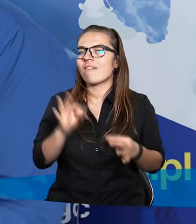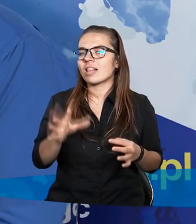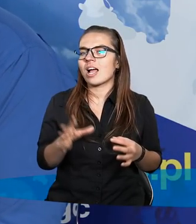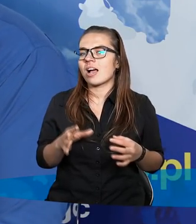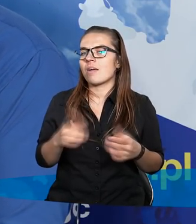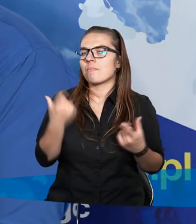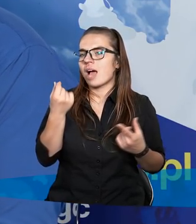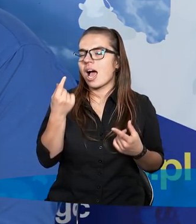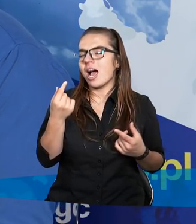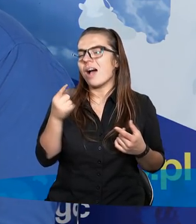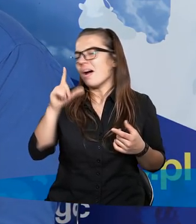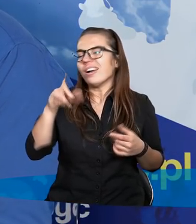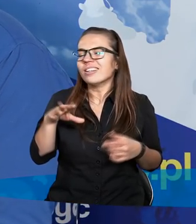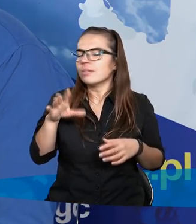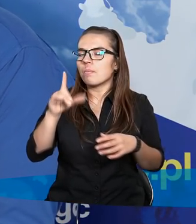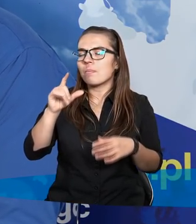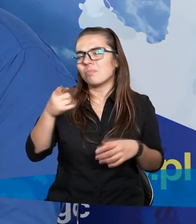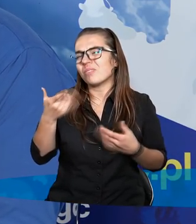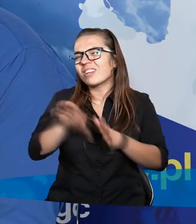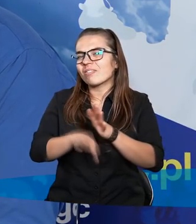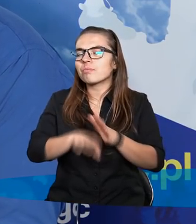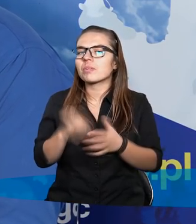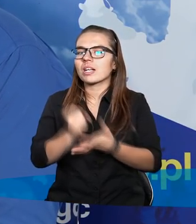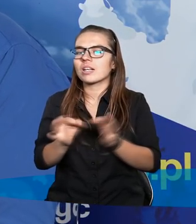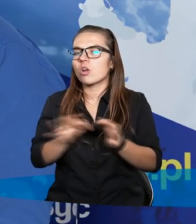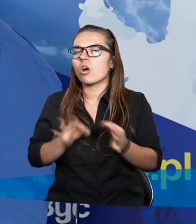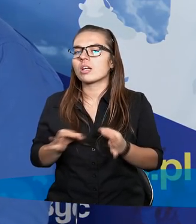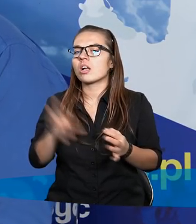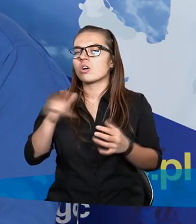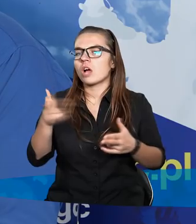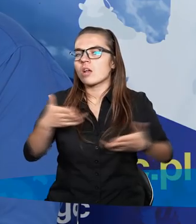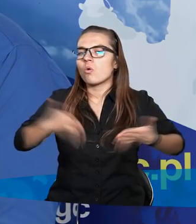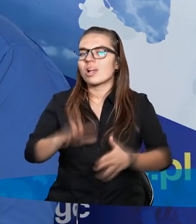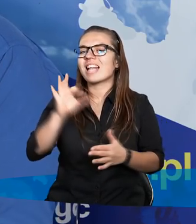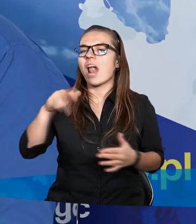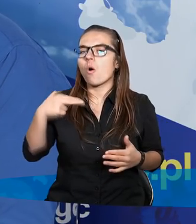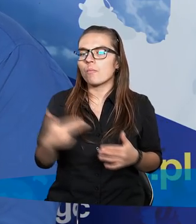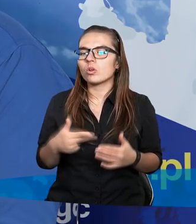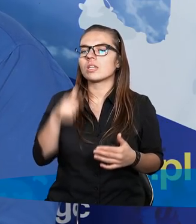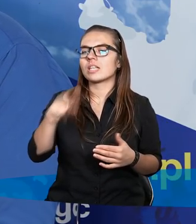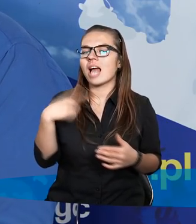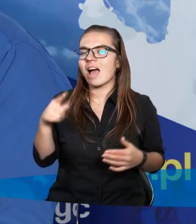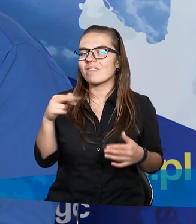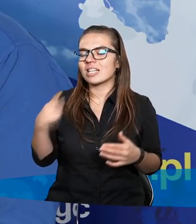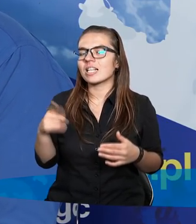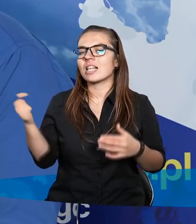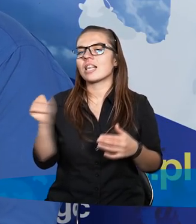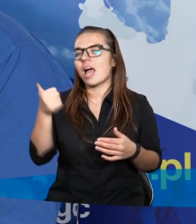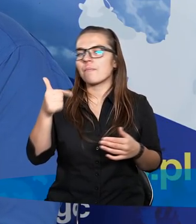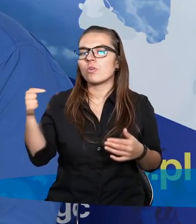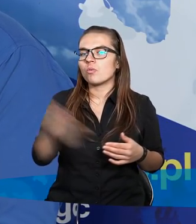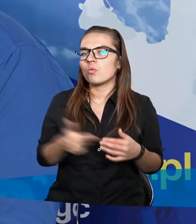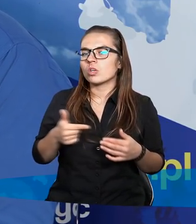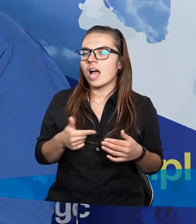taka paradoksalna historia, żeby urodził się Salomon, to Dawid najpierw musiał